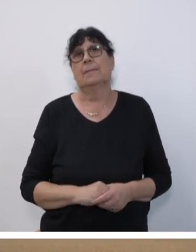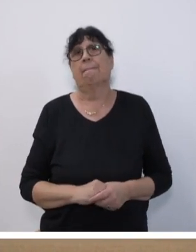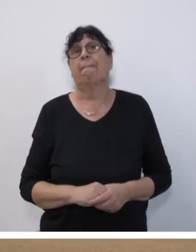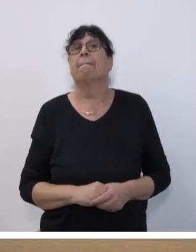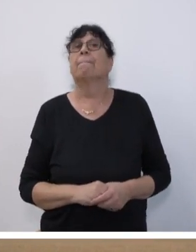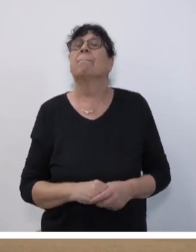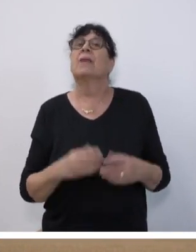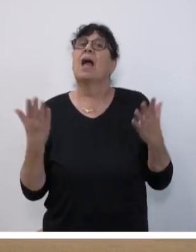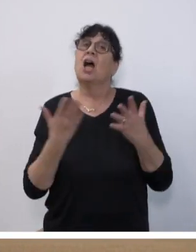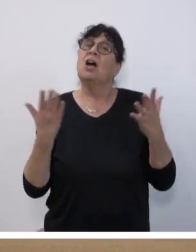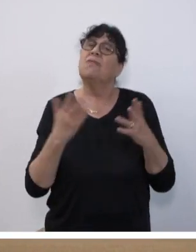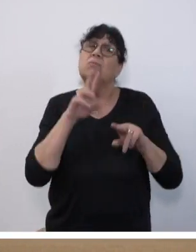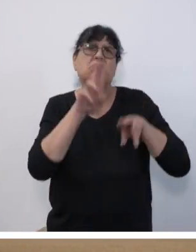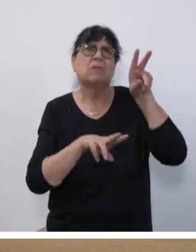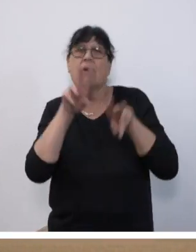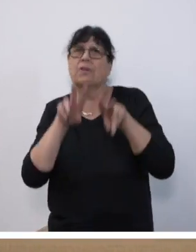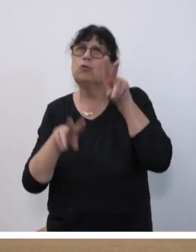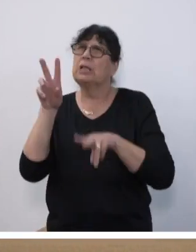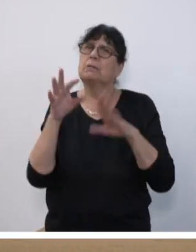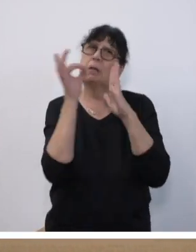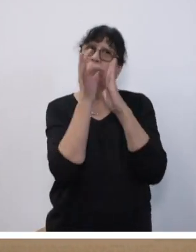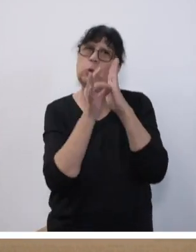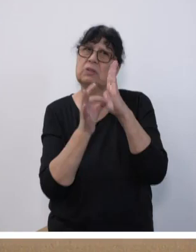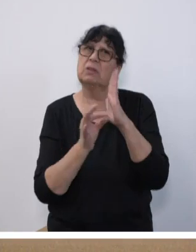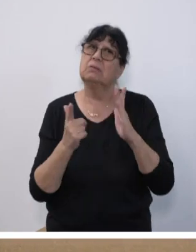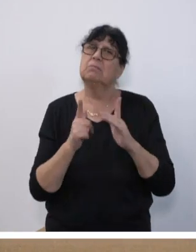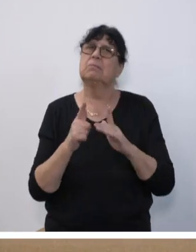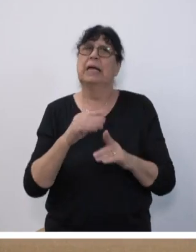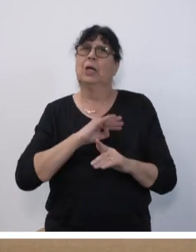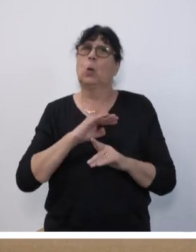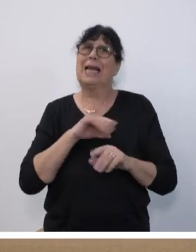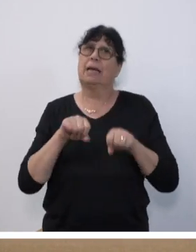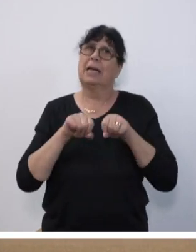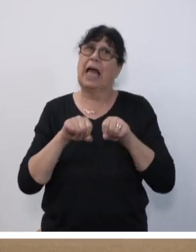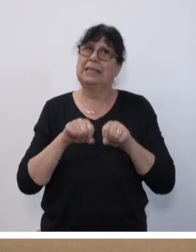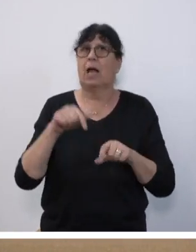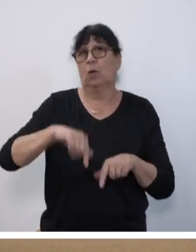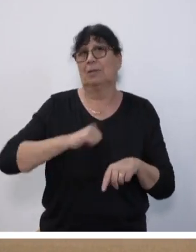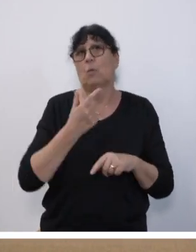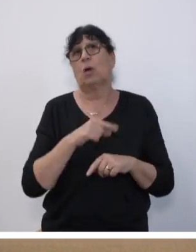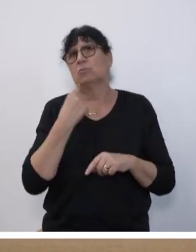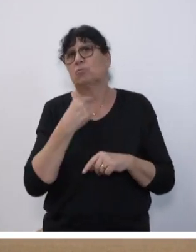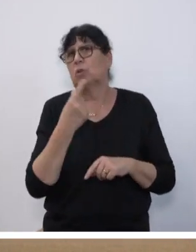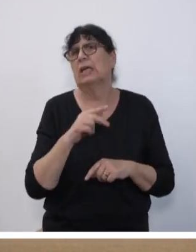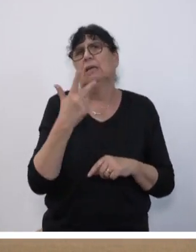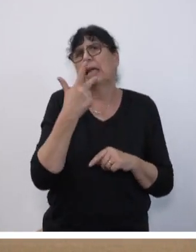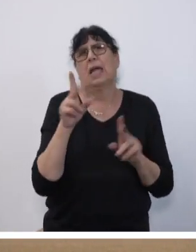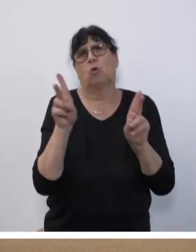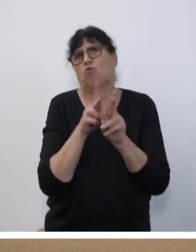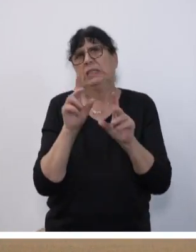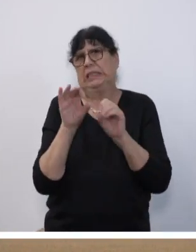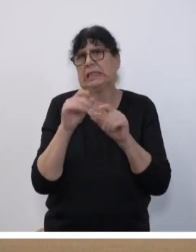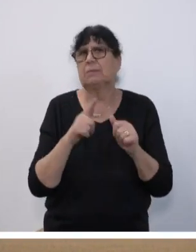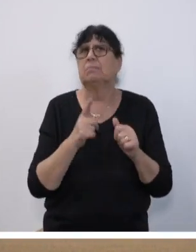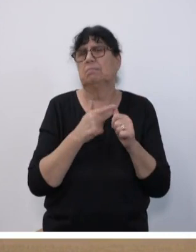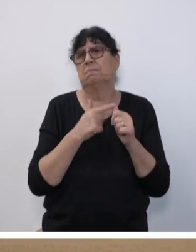Was die verschiedenen Punkte anbetrifft, die der Kollege Reiter heute genannt hat, will ich auf drei kurz eingehen. Zum einen